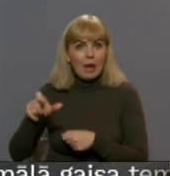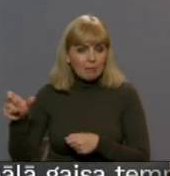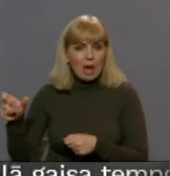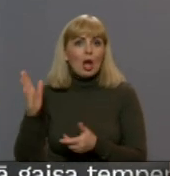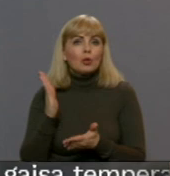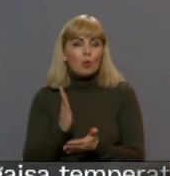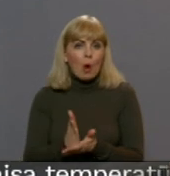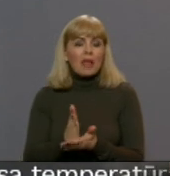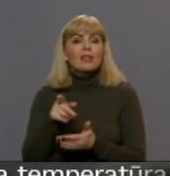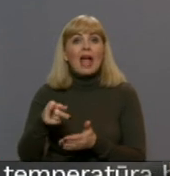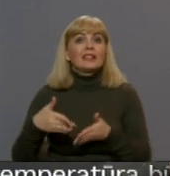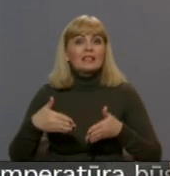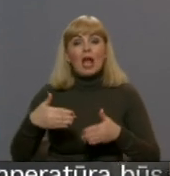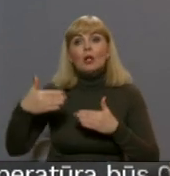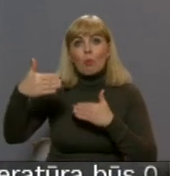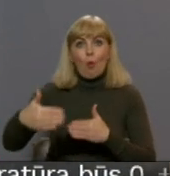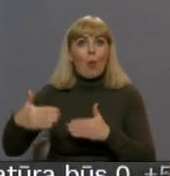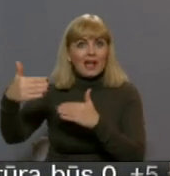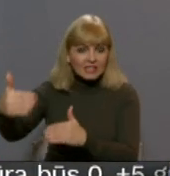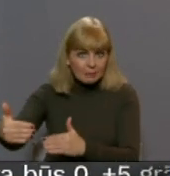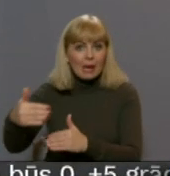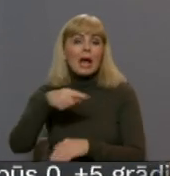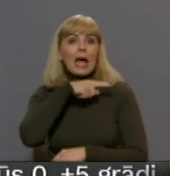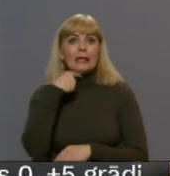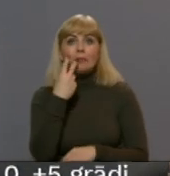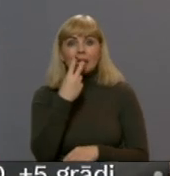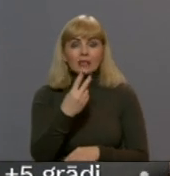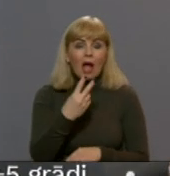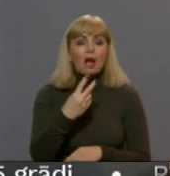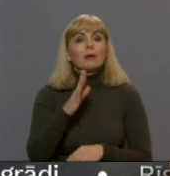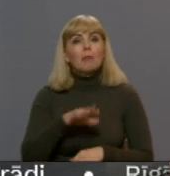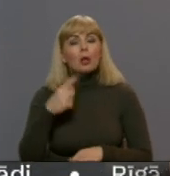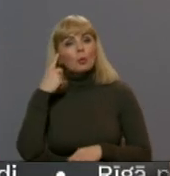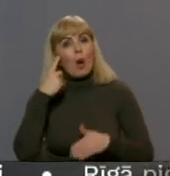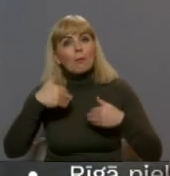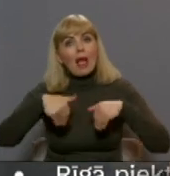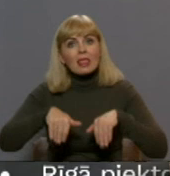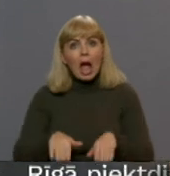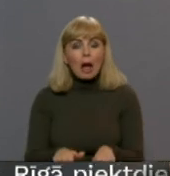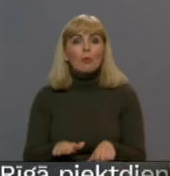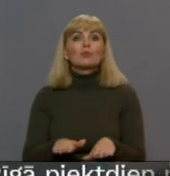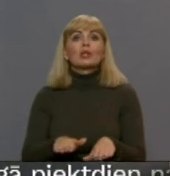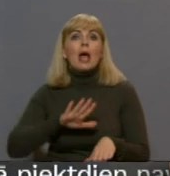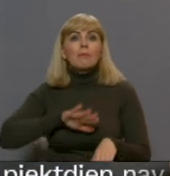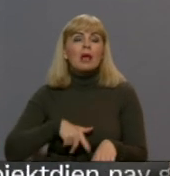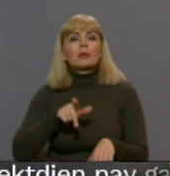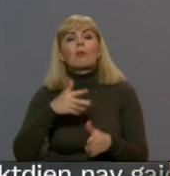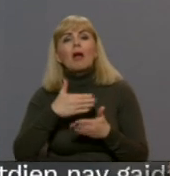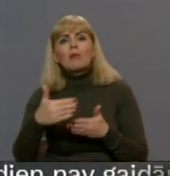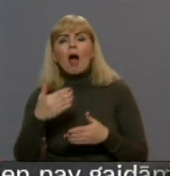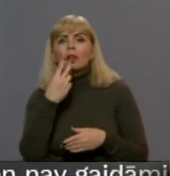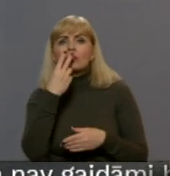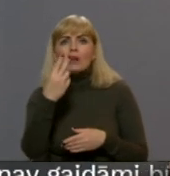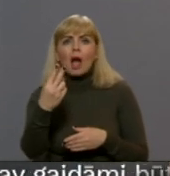noteikti ceļa posmi un gribējām skatīties pat mums nodomu, lai mums bija pēc tam tālākos, kā to